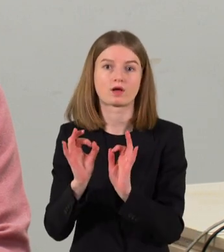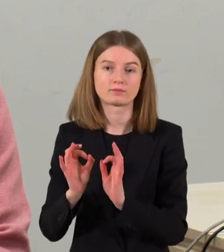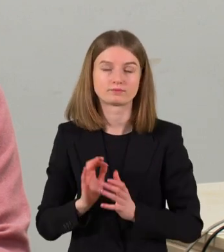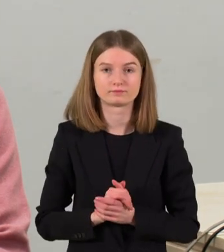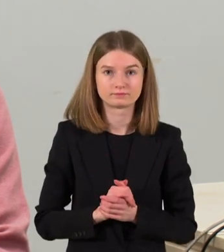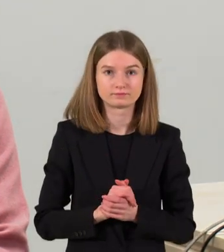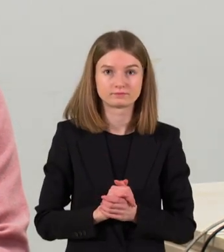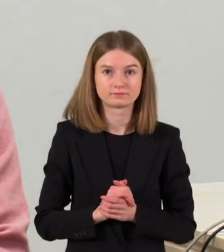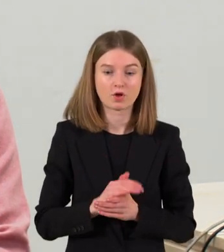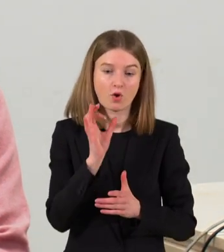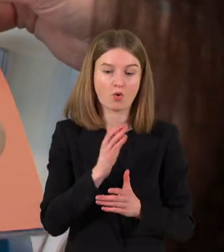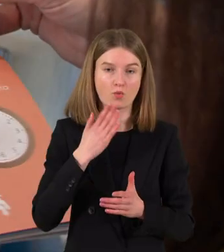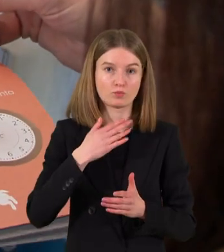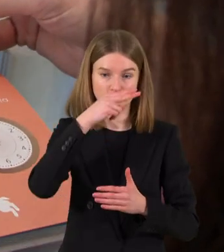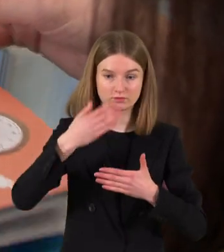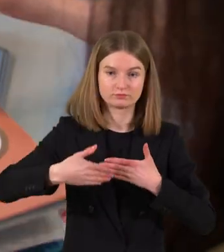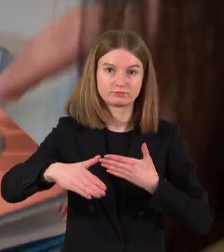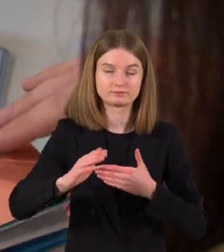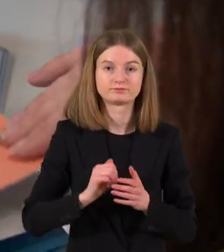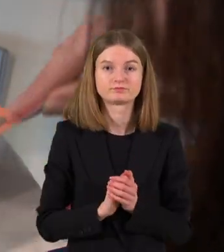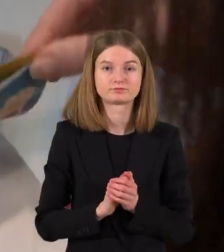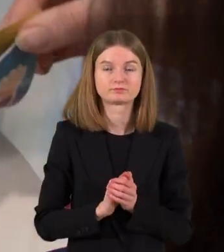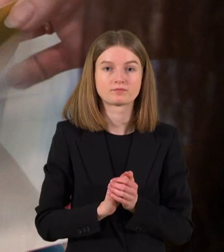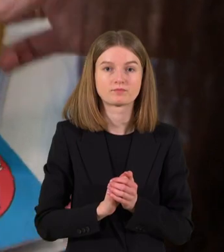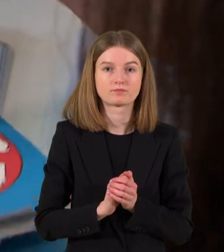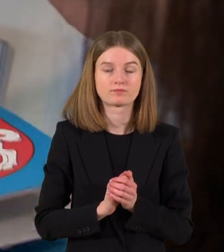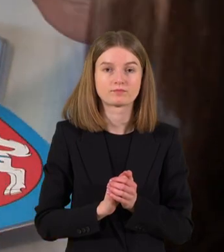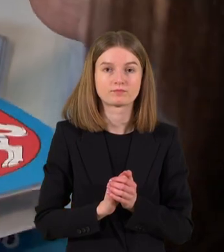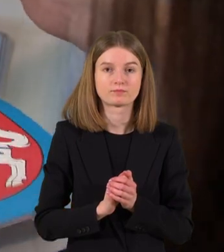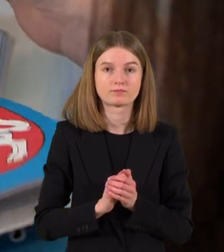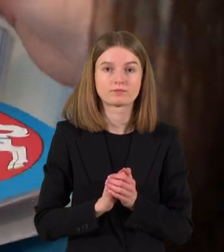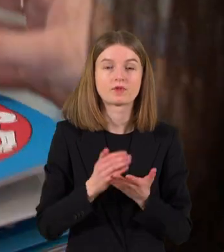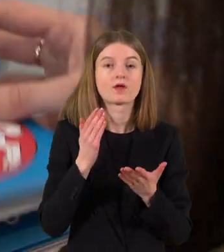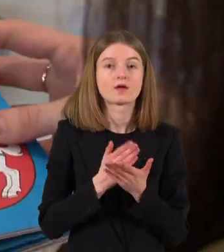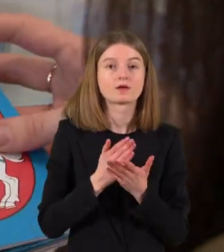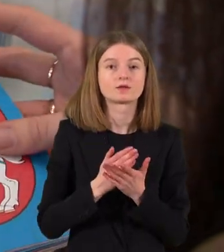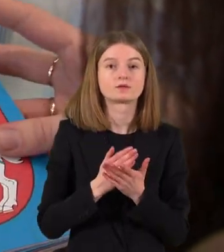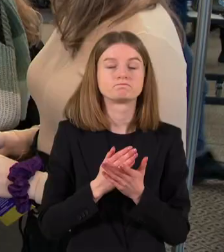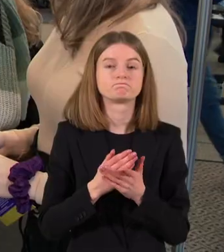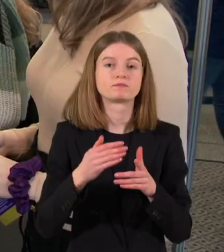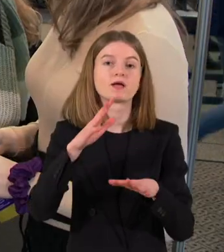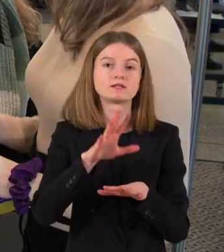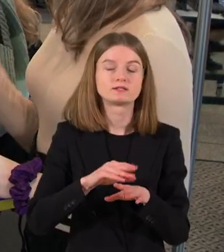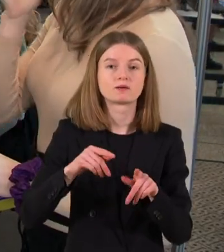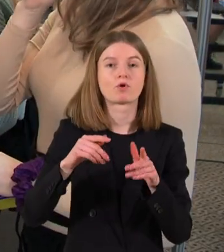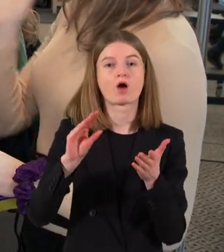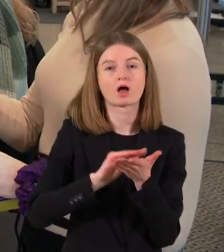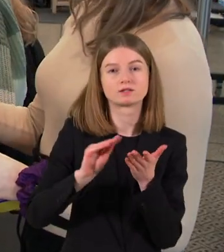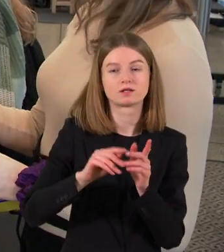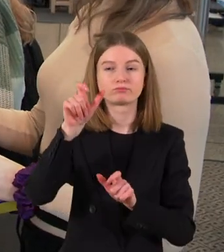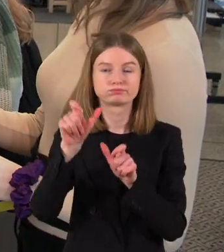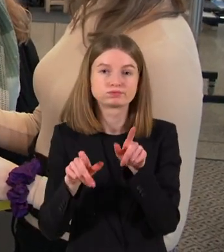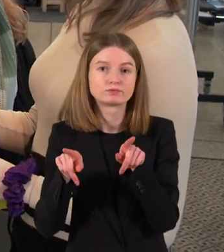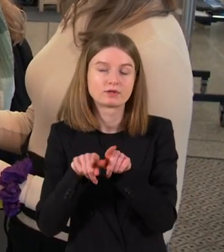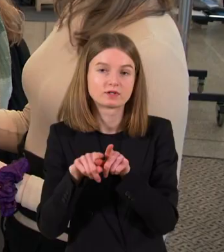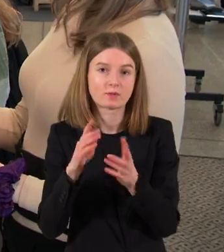mūsų ateitį. Mūgės lankytojus pasitinka ir nauji Seimo kanceliarijos leidiniai, kuriuos galima laimėti